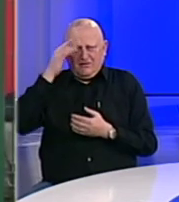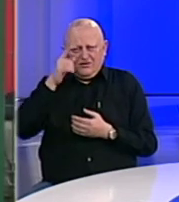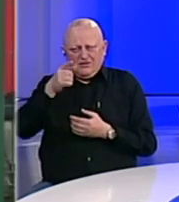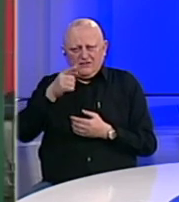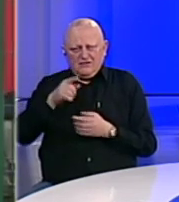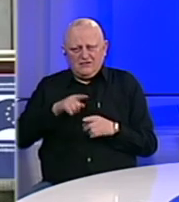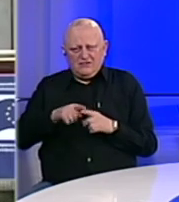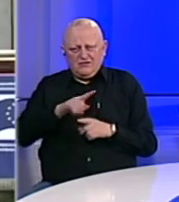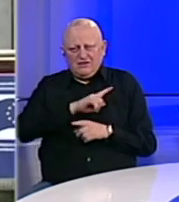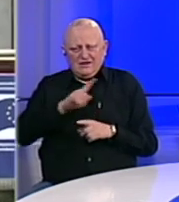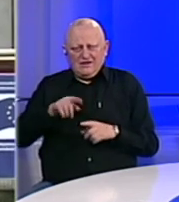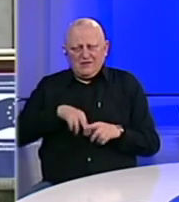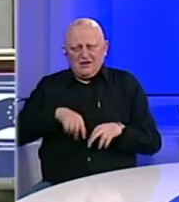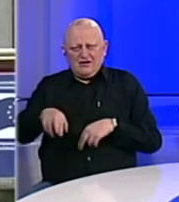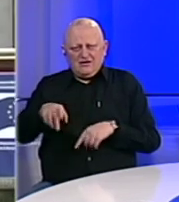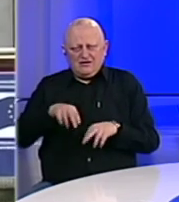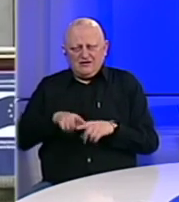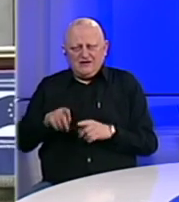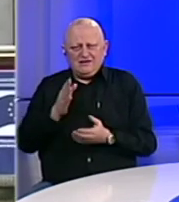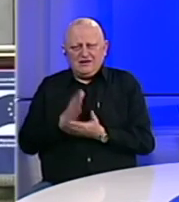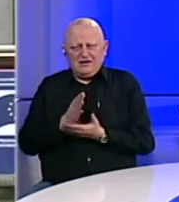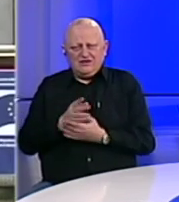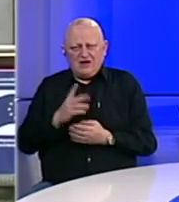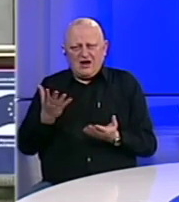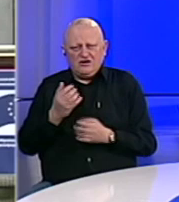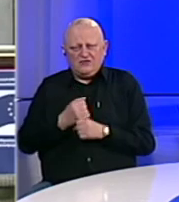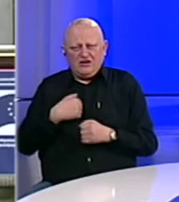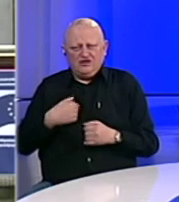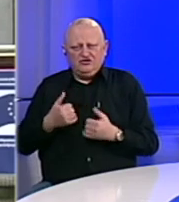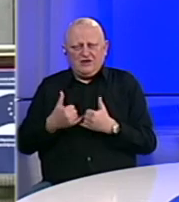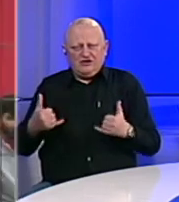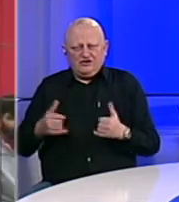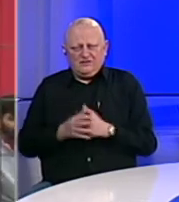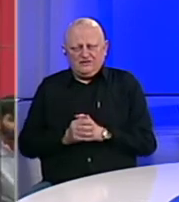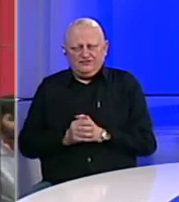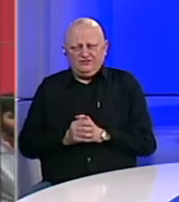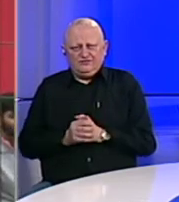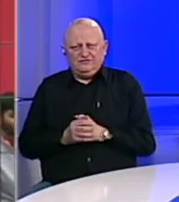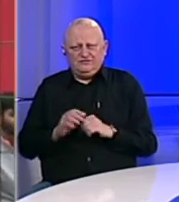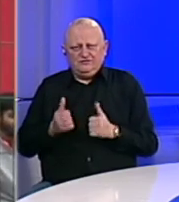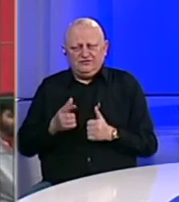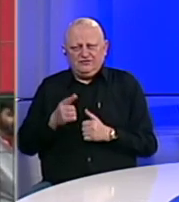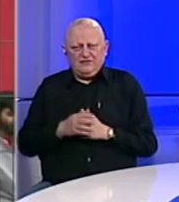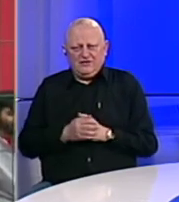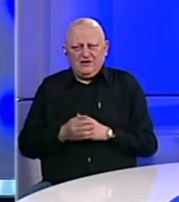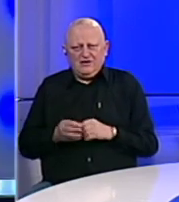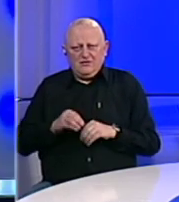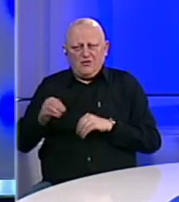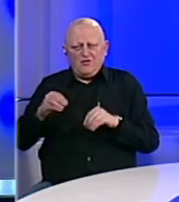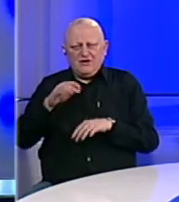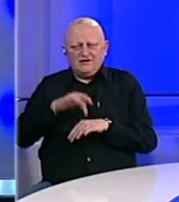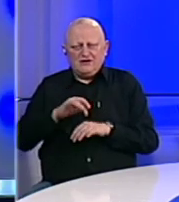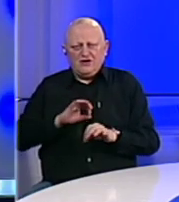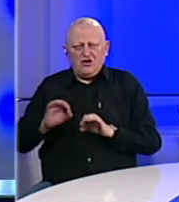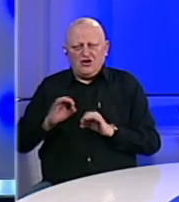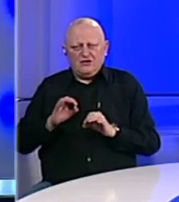ali da im zabranimo kretanje na isti način kako smo to uradili našim građanima. Da li je u migranskim centrima